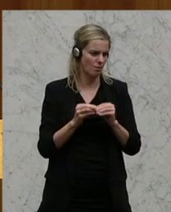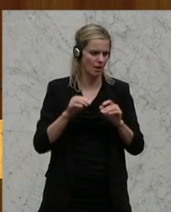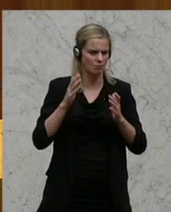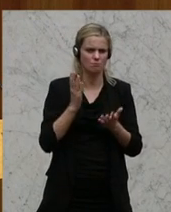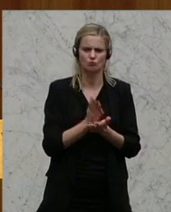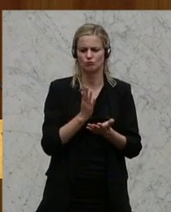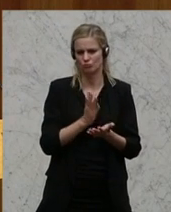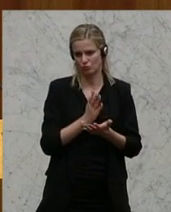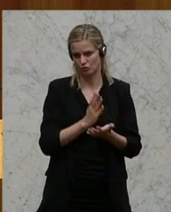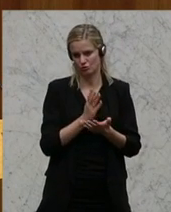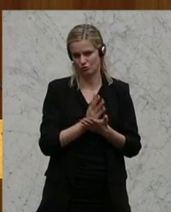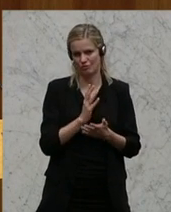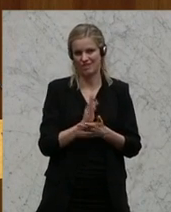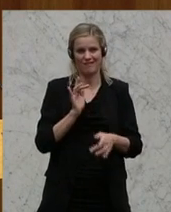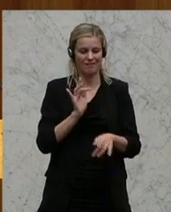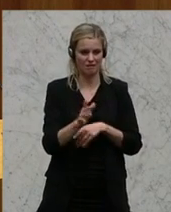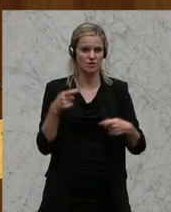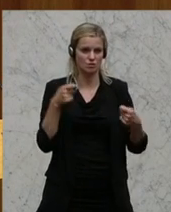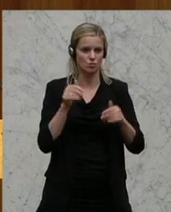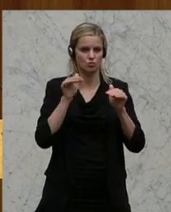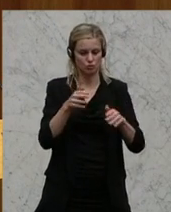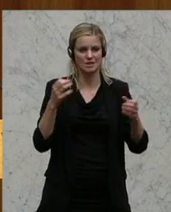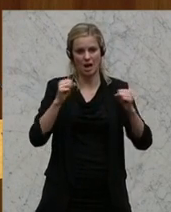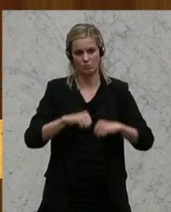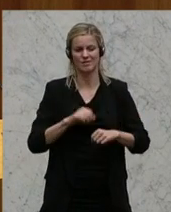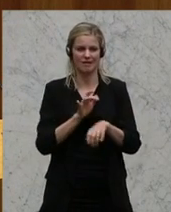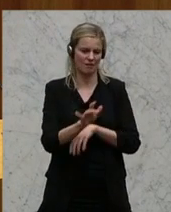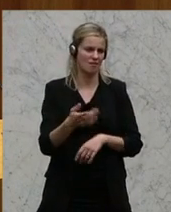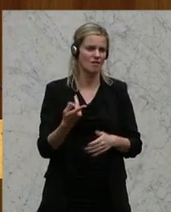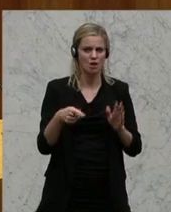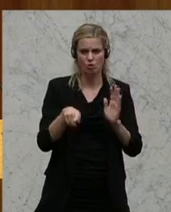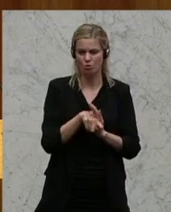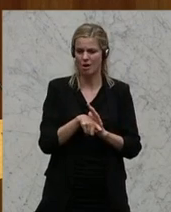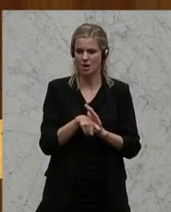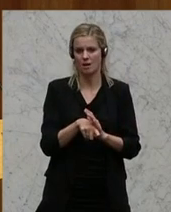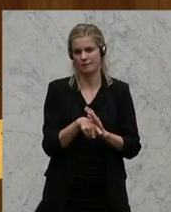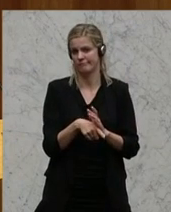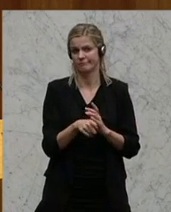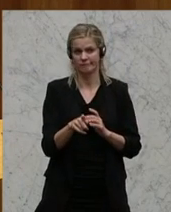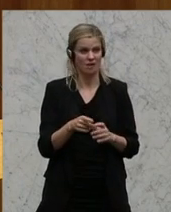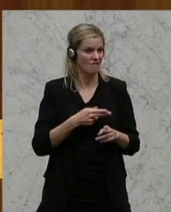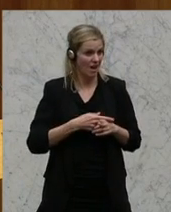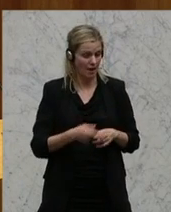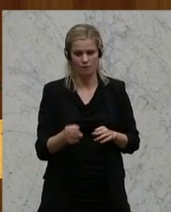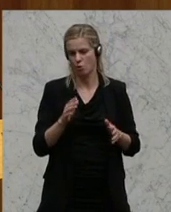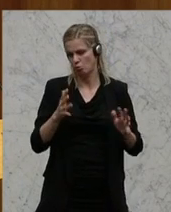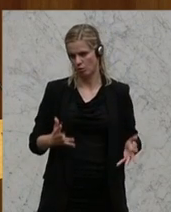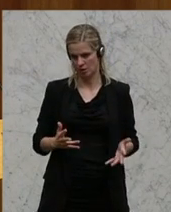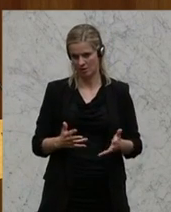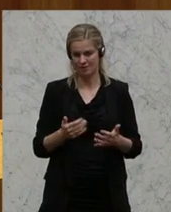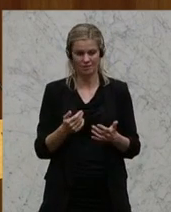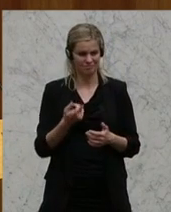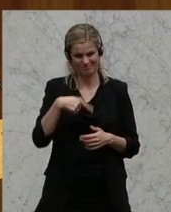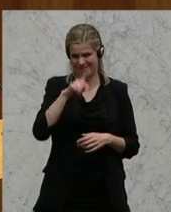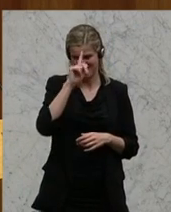tatsächlich gegen das Investitionsschutzabkommen, weil diese ganzen Investitionsschutznormen unserer Meinung überhaupt noch nicht ausgereift sind. Und Sie wissen ganz genau,